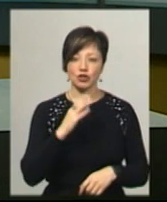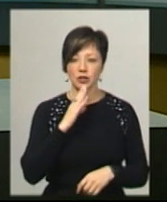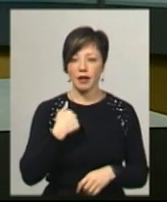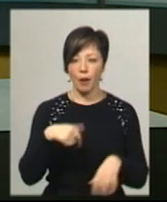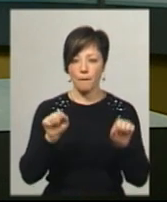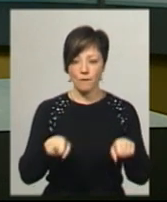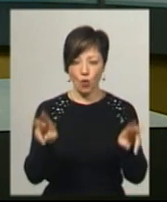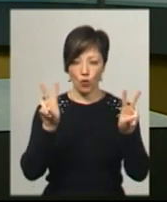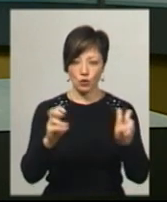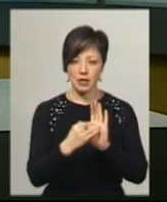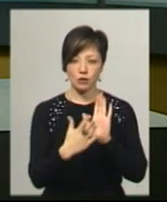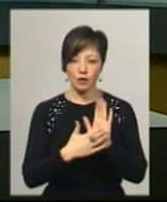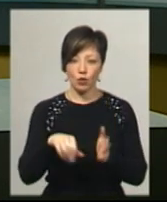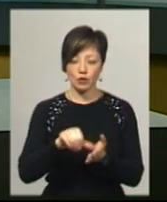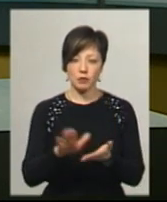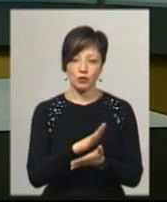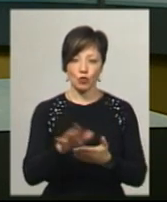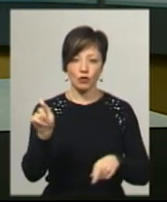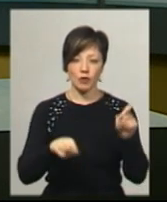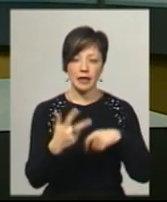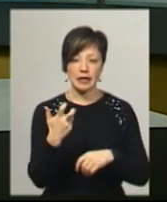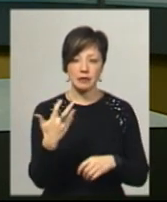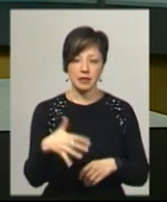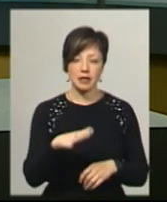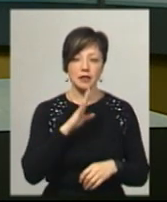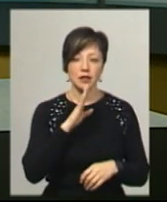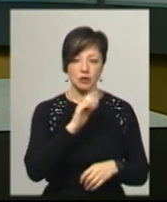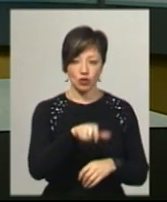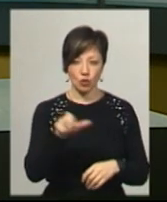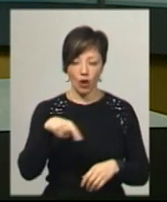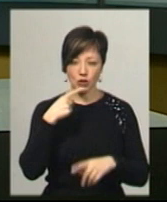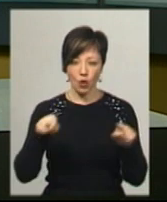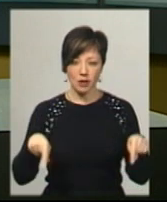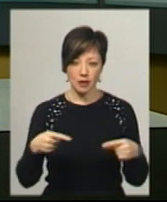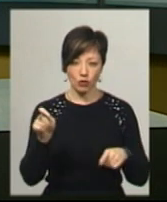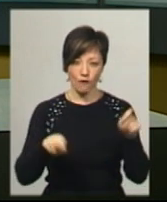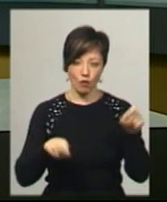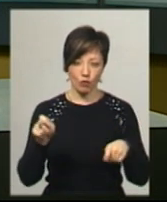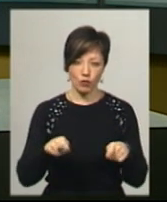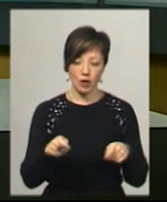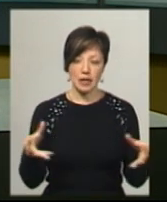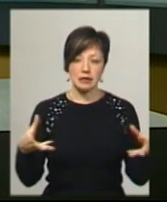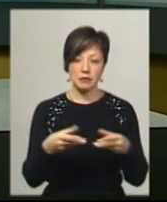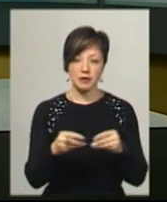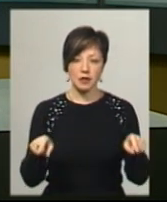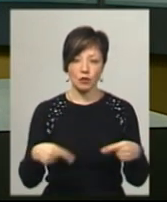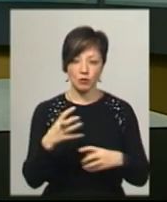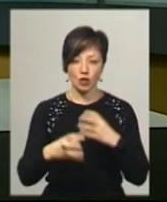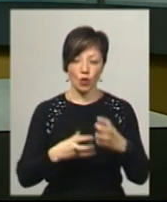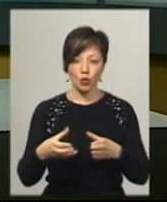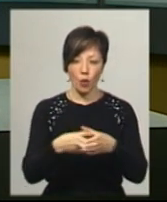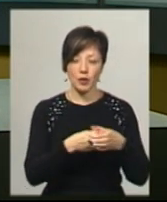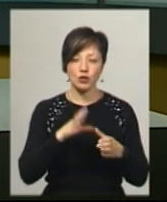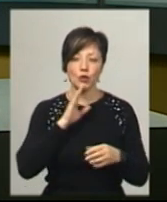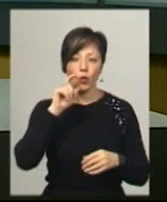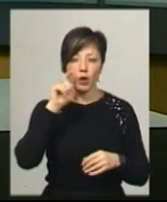Зареєструвалися на участь у безкоштовному форумі 350 учасниць, каже організаторка форуму, співзасновниця міжнародного об'єднання